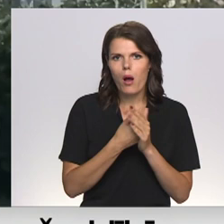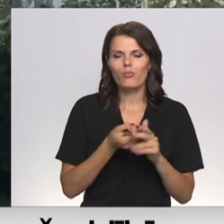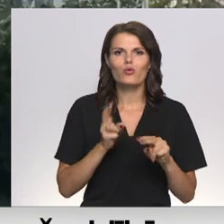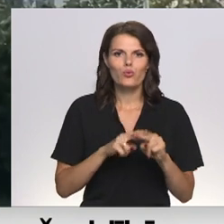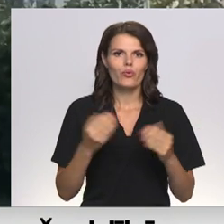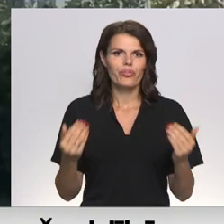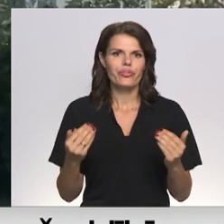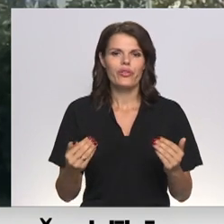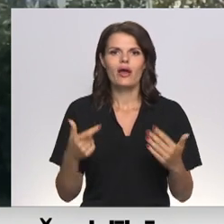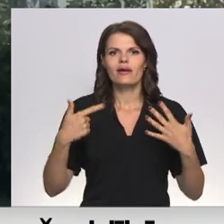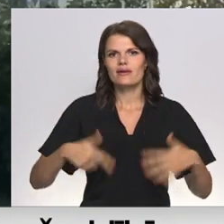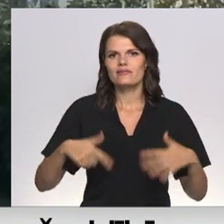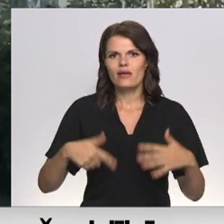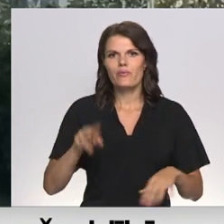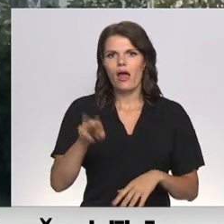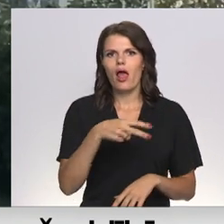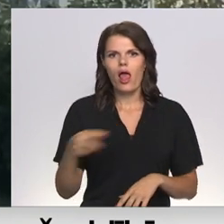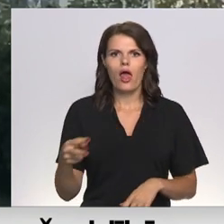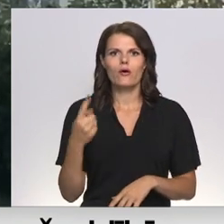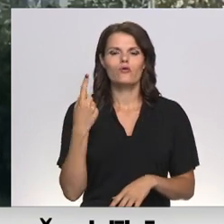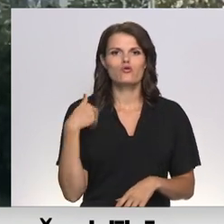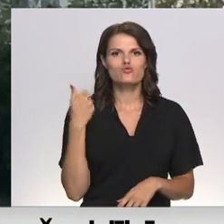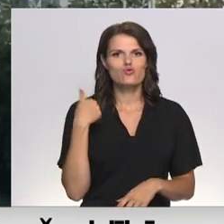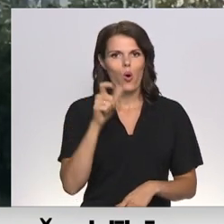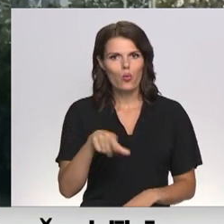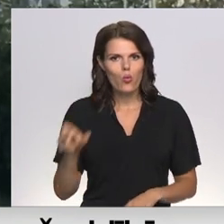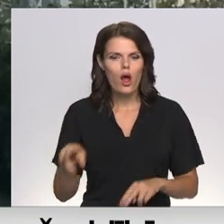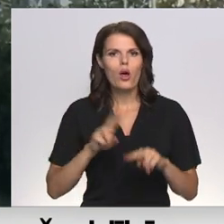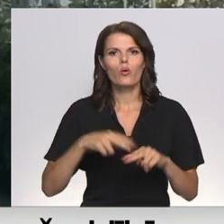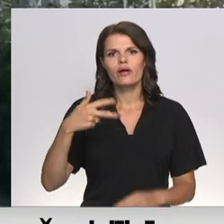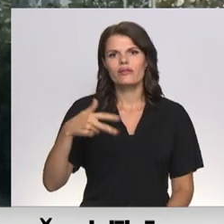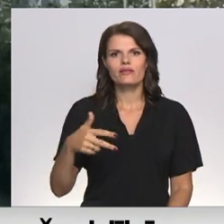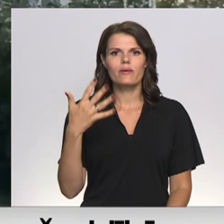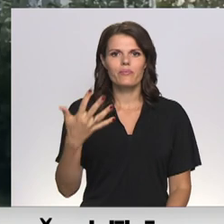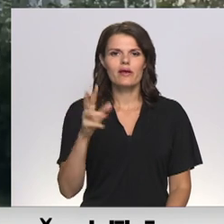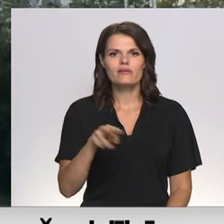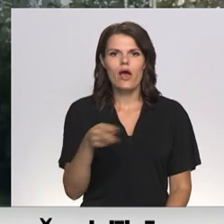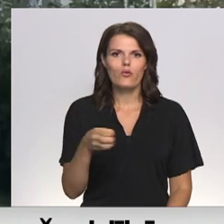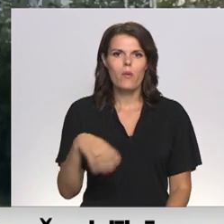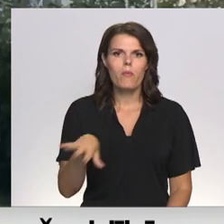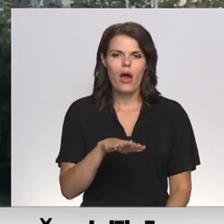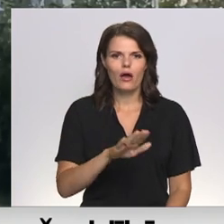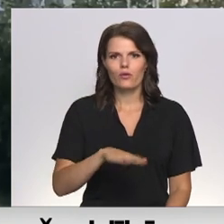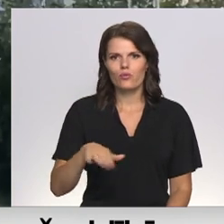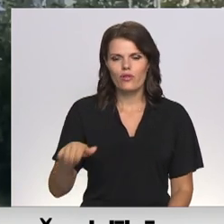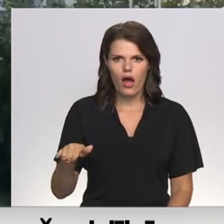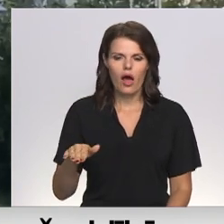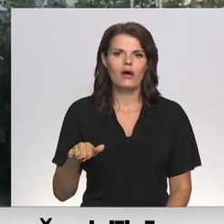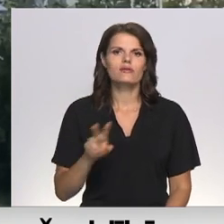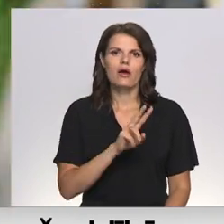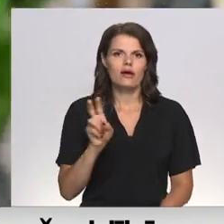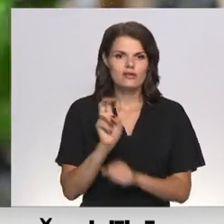Šobrīd tas ir 70 eiro skolēniem un 35 eiro pirmskolas izglītības programmas